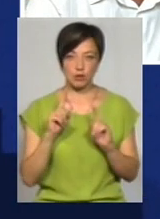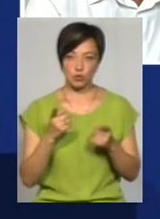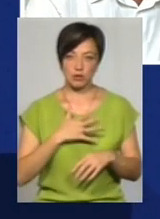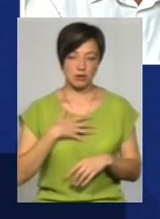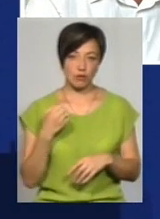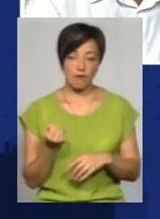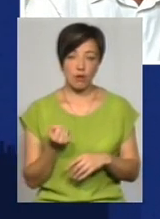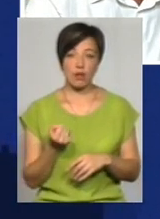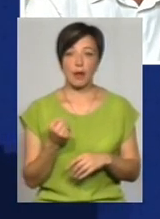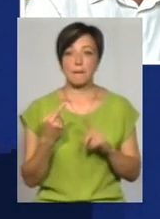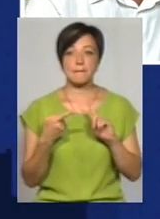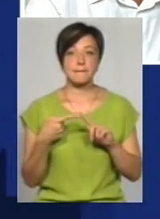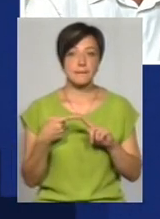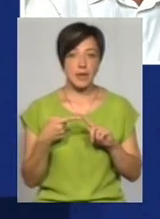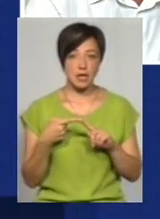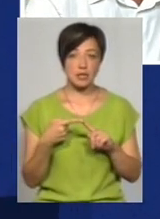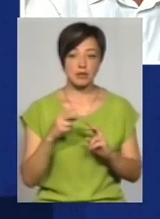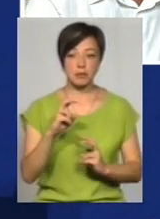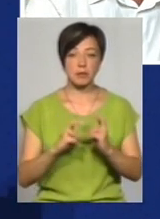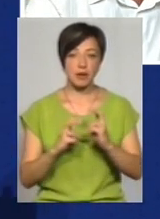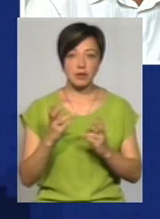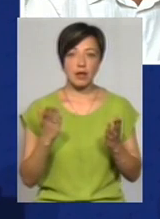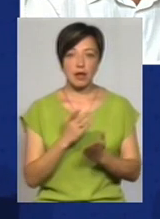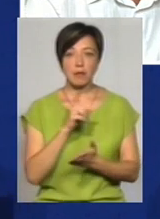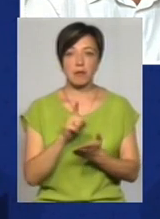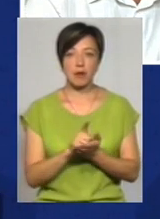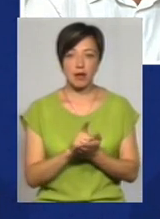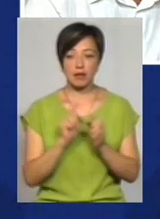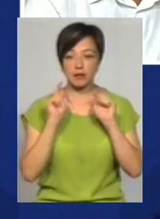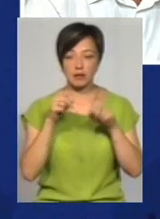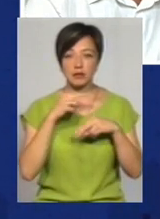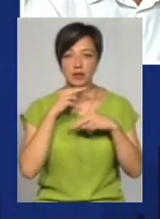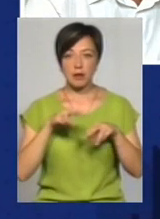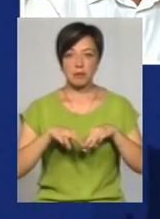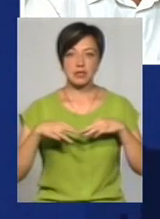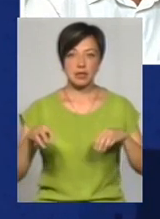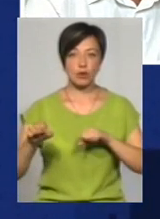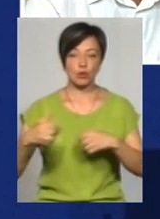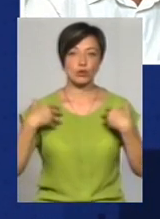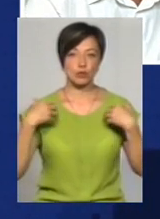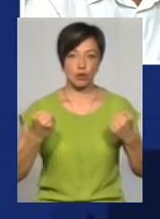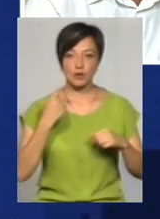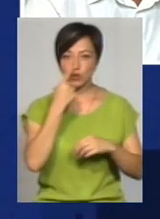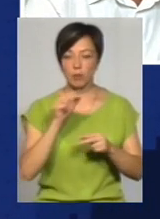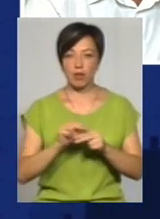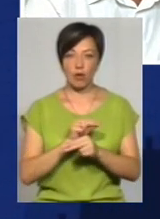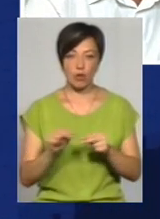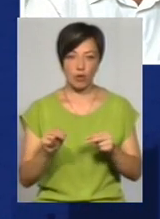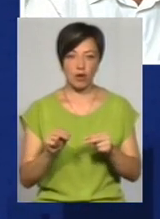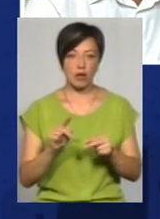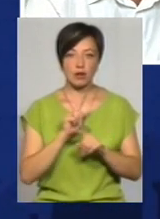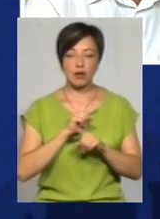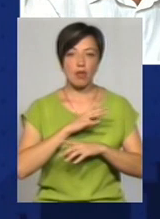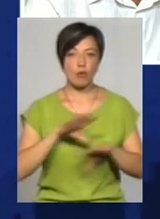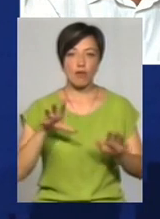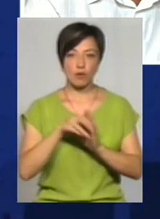задоволений. Перше підприємство, яке мали вийти з поля зорозуму Міністерства охорони здоров'я – це стоматологія. Вона навіть не була включена